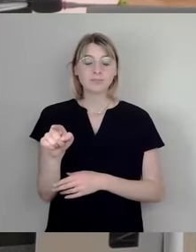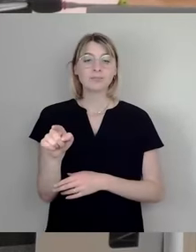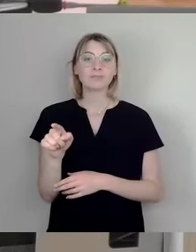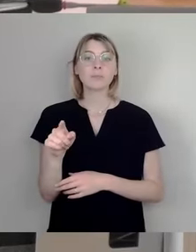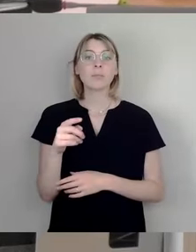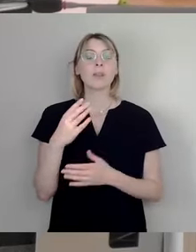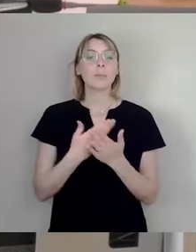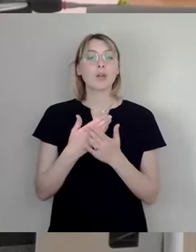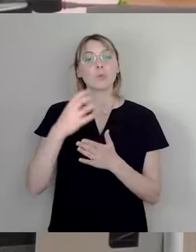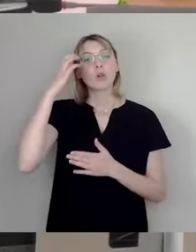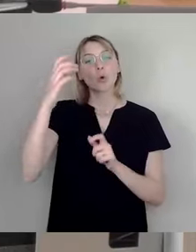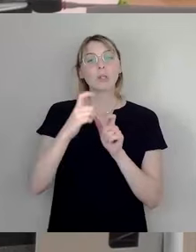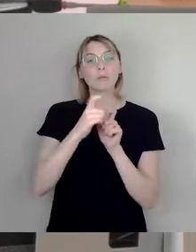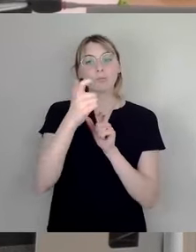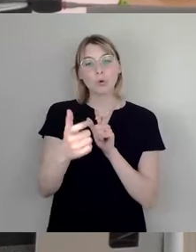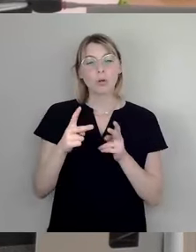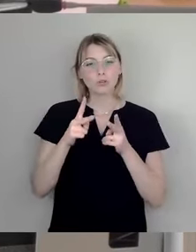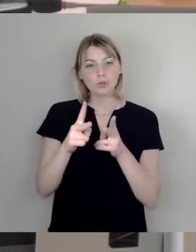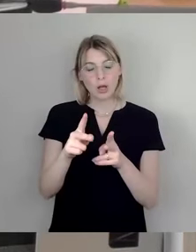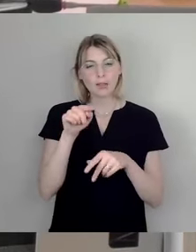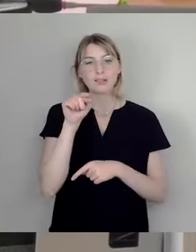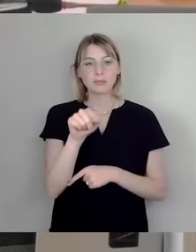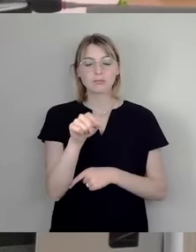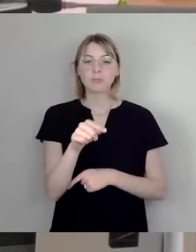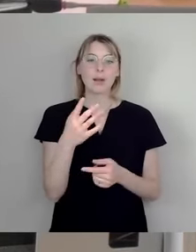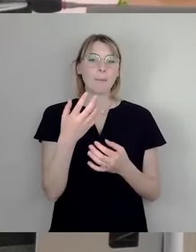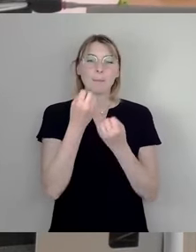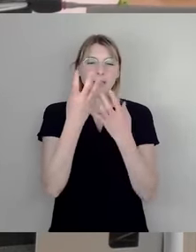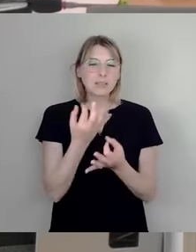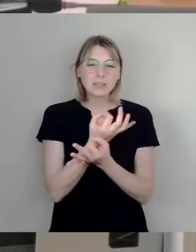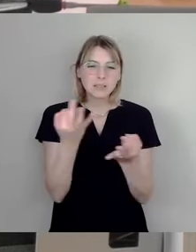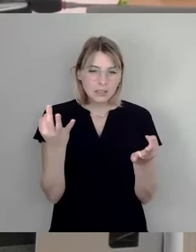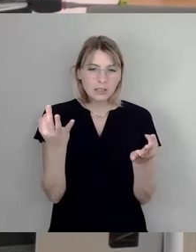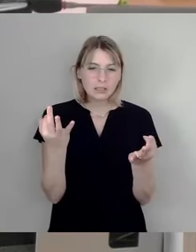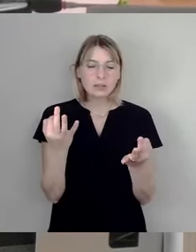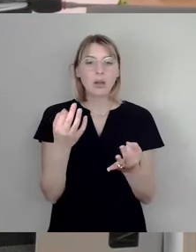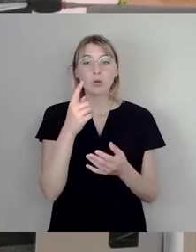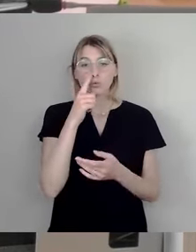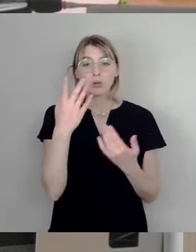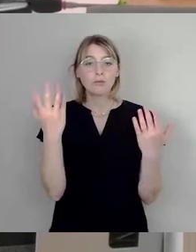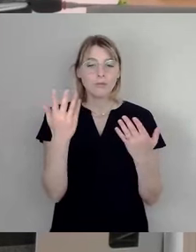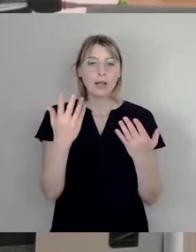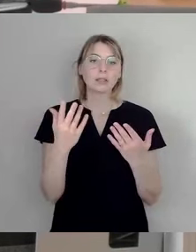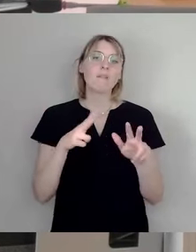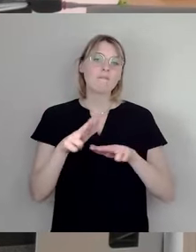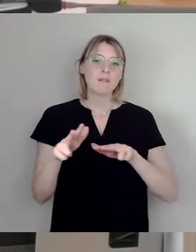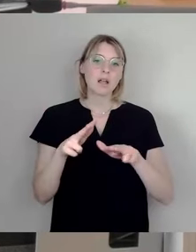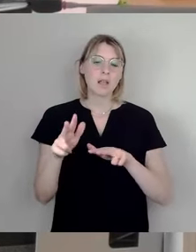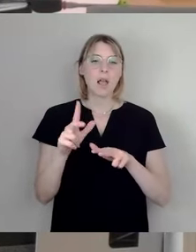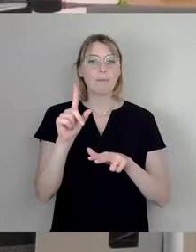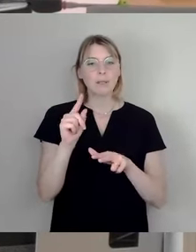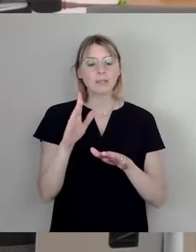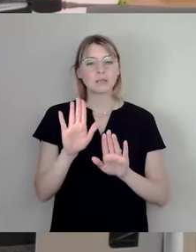zum Beispiel erst einmal nichts passiert, außer dass es Beschränkungen für den Verkehr gibt. Und wie wir wissen,